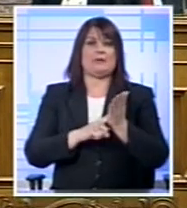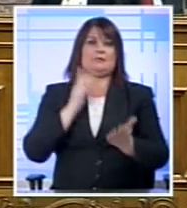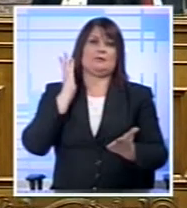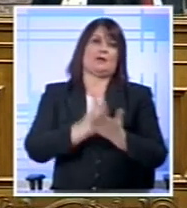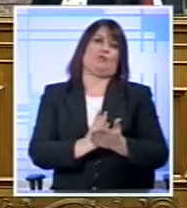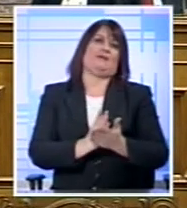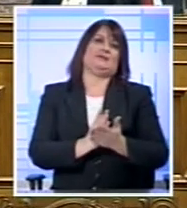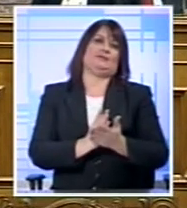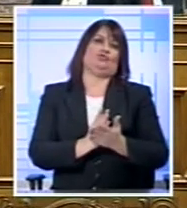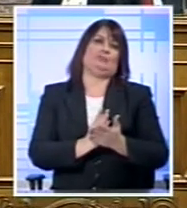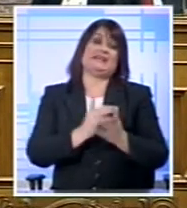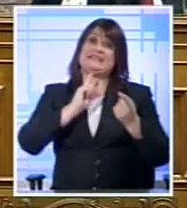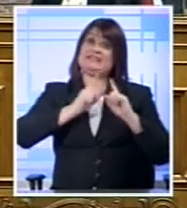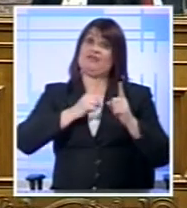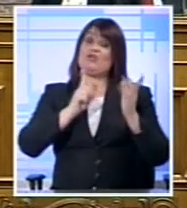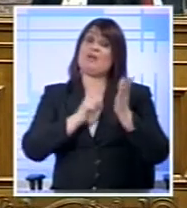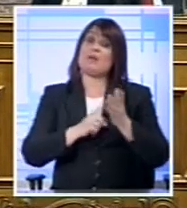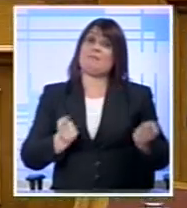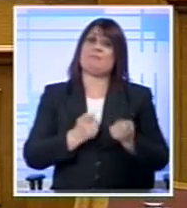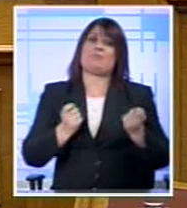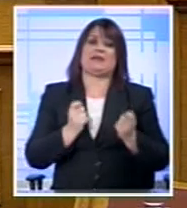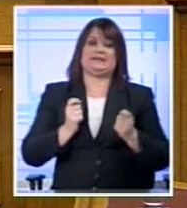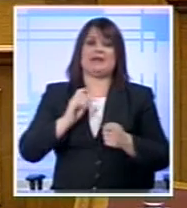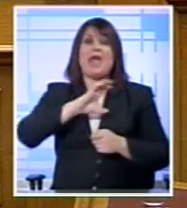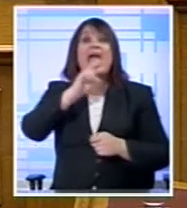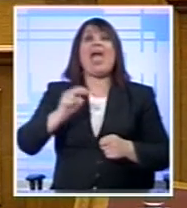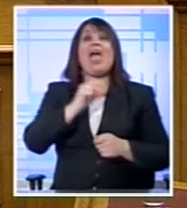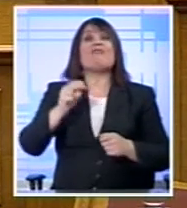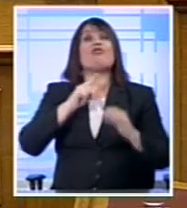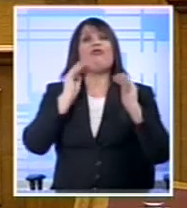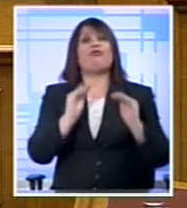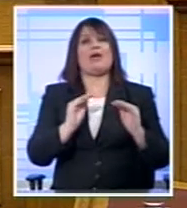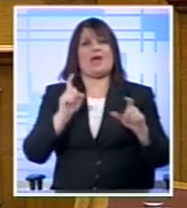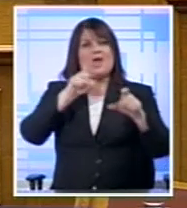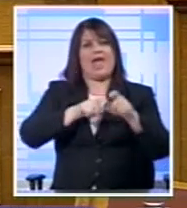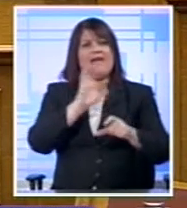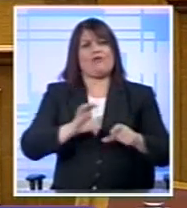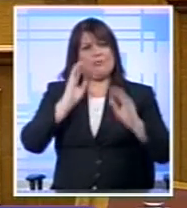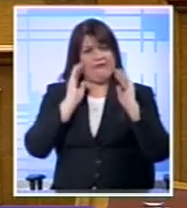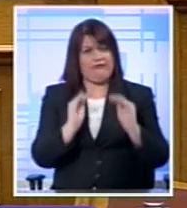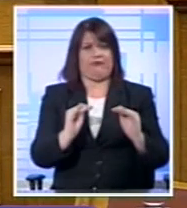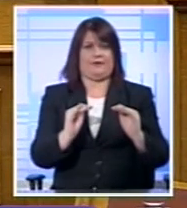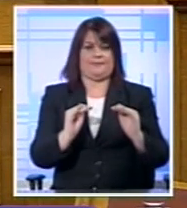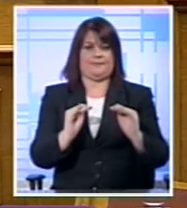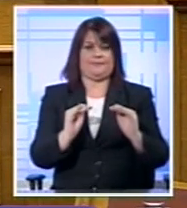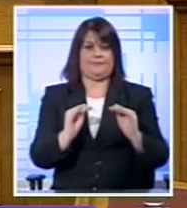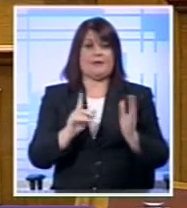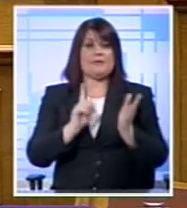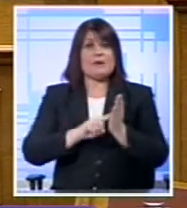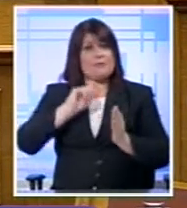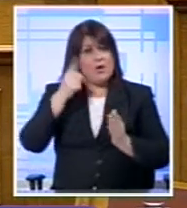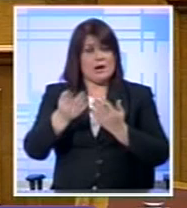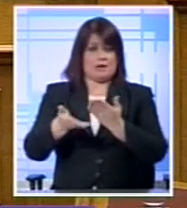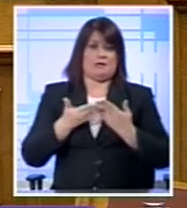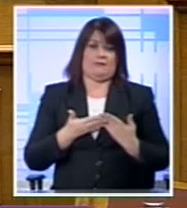κάνουμε πράξη της στη συμφωνία αυτή Να μείνουμε στο ευρώ Να ακολουθήσουμε μια ευρωπαϊκή πορεία Στηρίζεται από ευρύτερες δυνάμεις Όπως